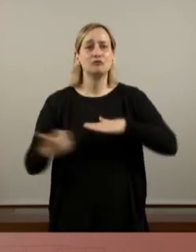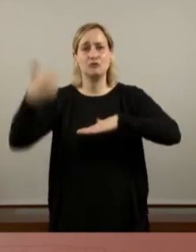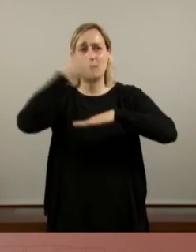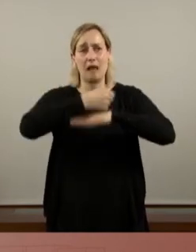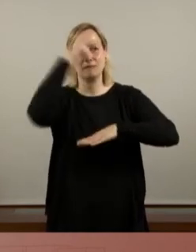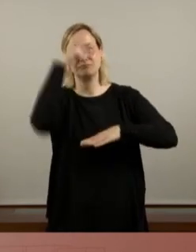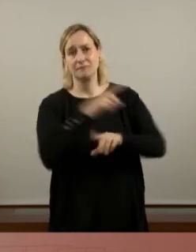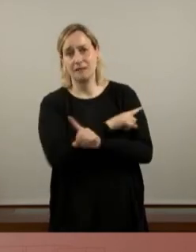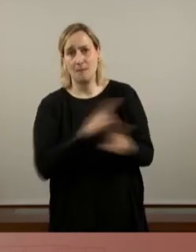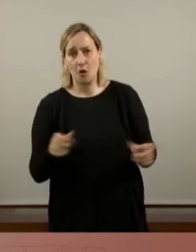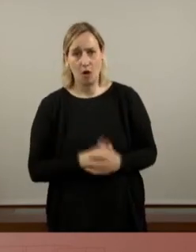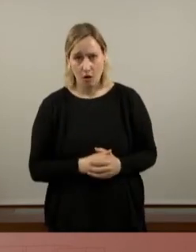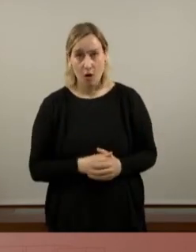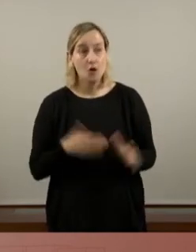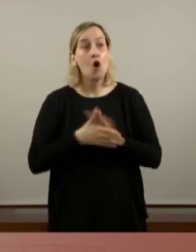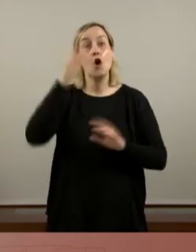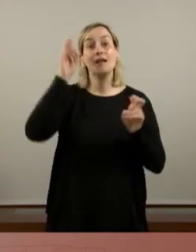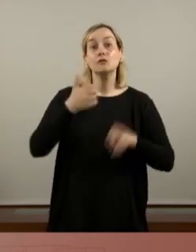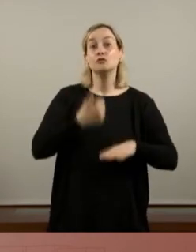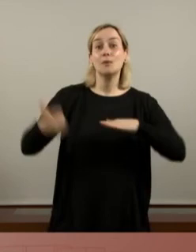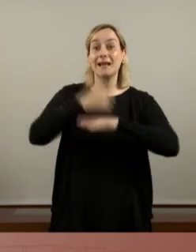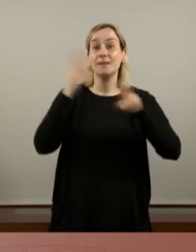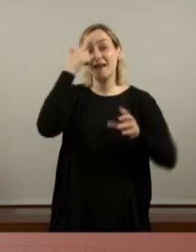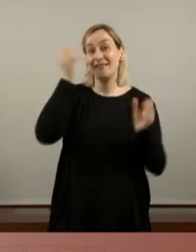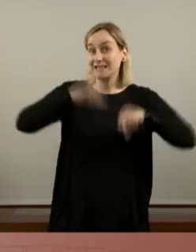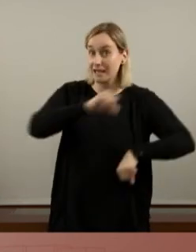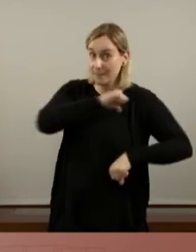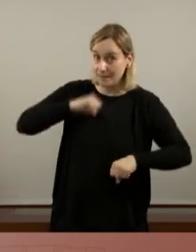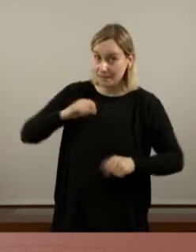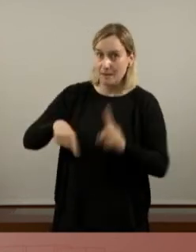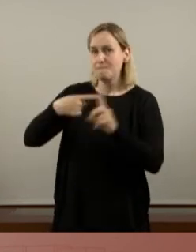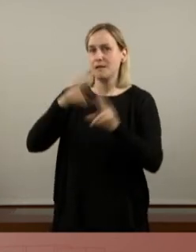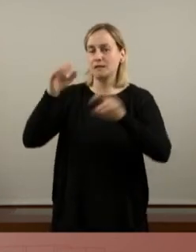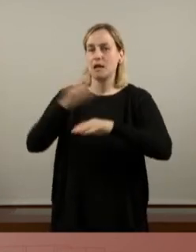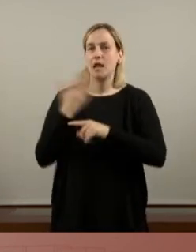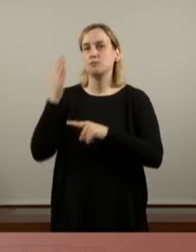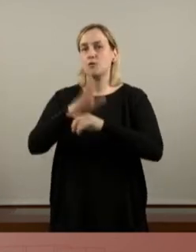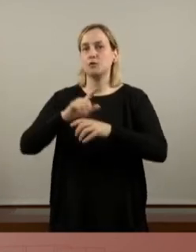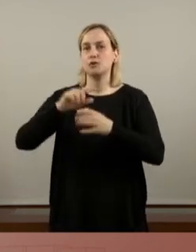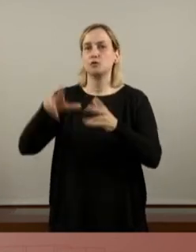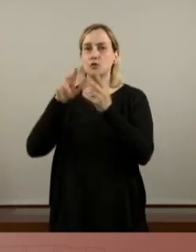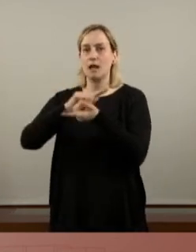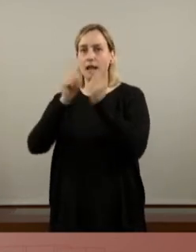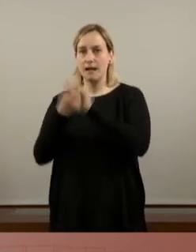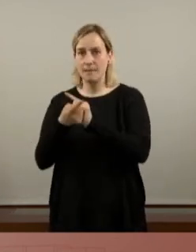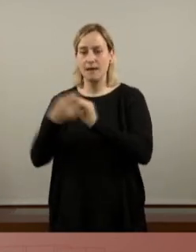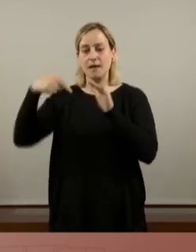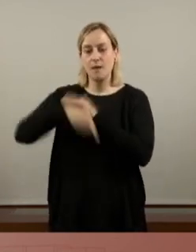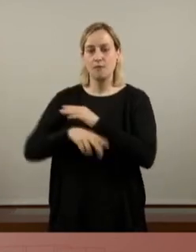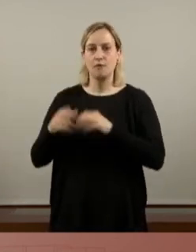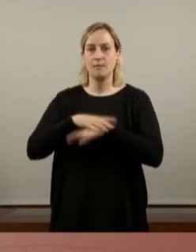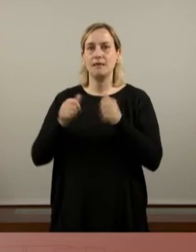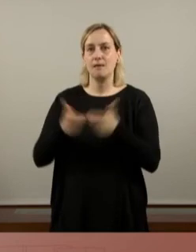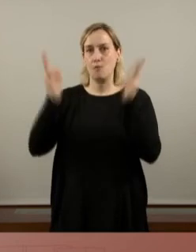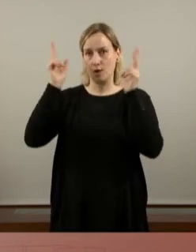a l'hora no només de decidir sobre la independència sinó també sobre les propostes de canvi social i aprofundiment democràtic